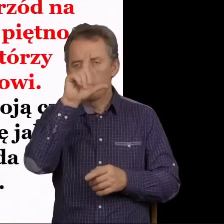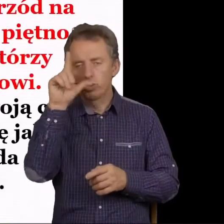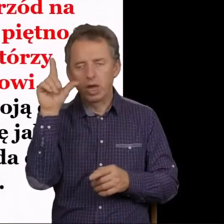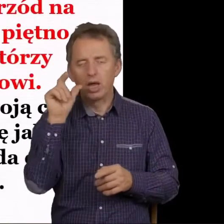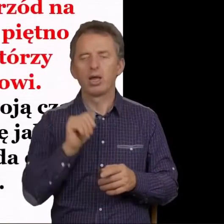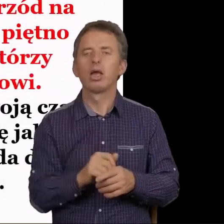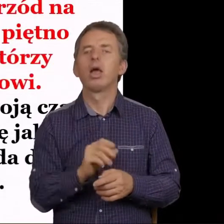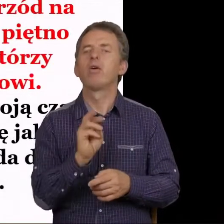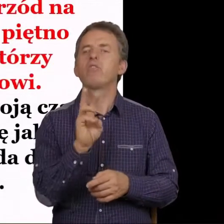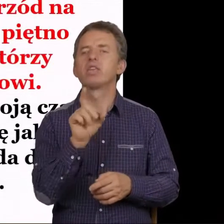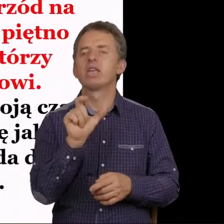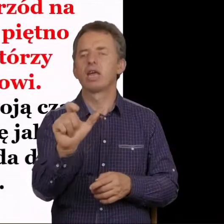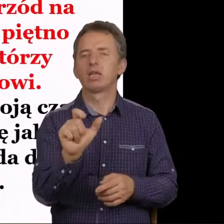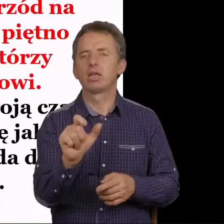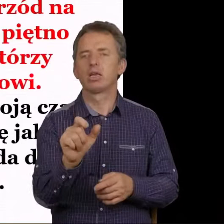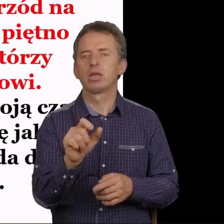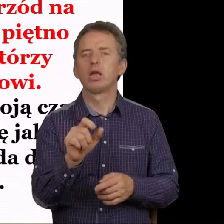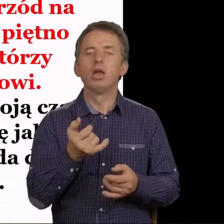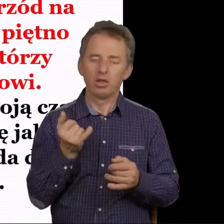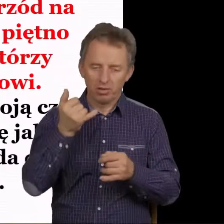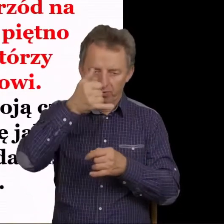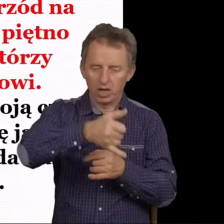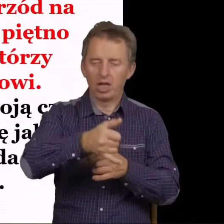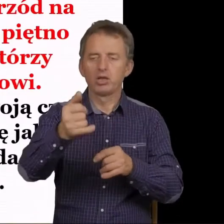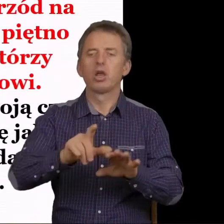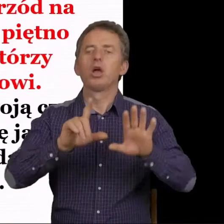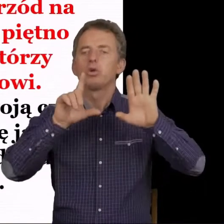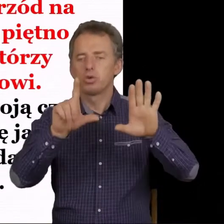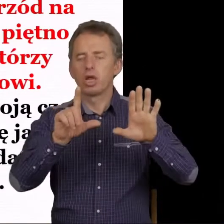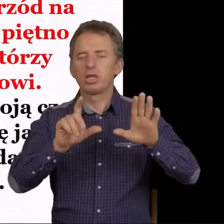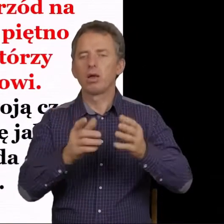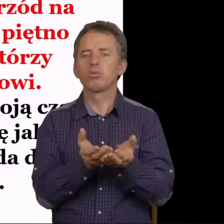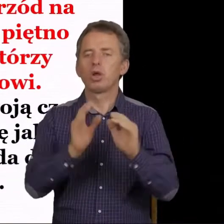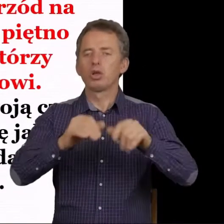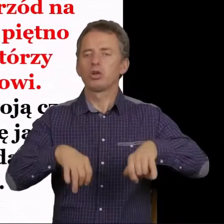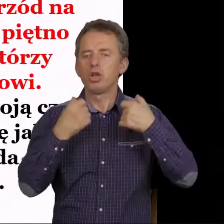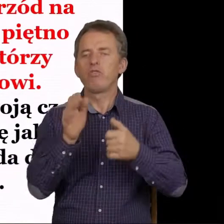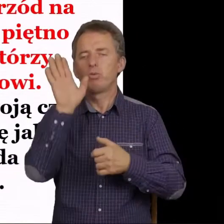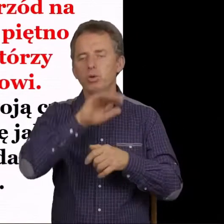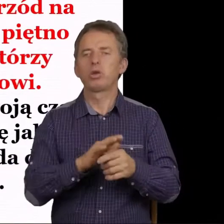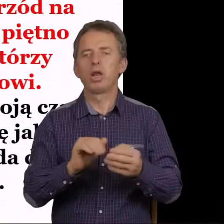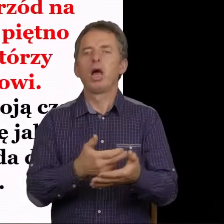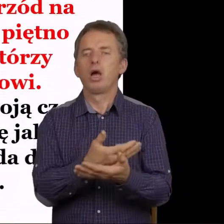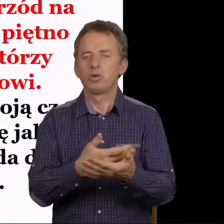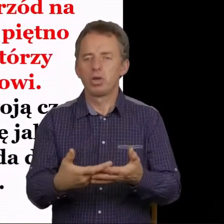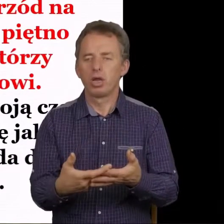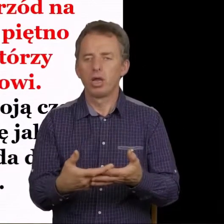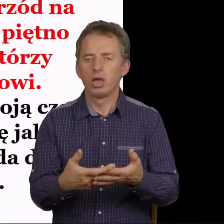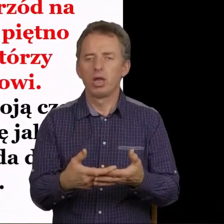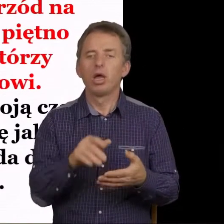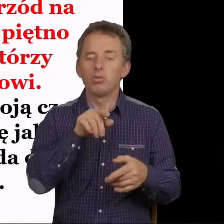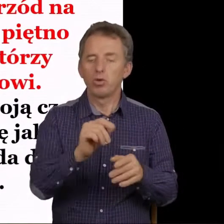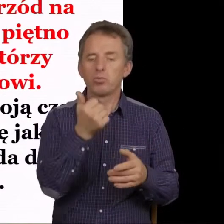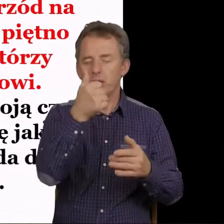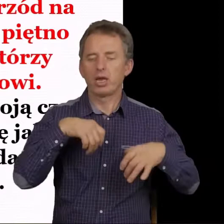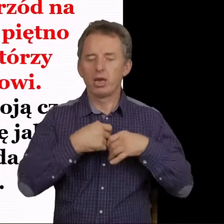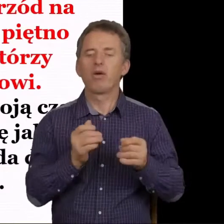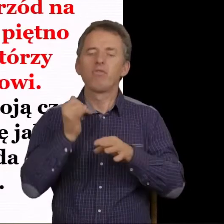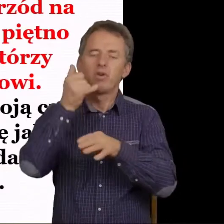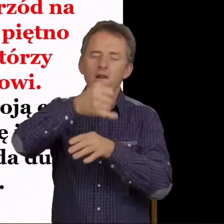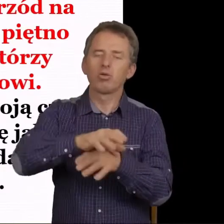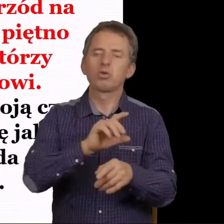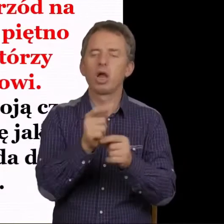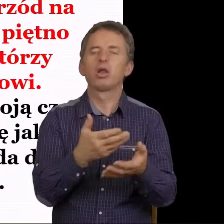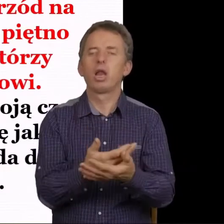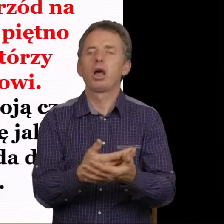A więc idźcie, wylejcie siedem czasz gniewu Bożego na ziemię. I wyszedł pierwszy anioł i wylał swoją